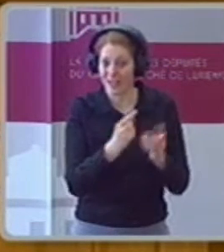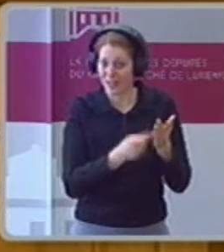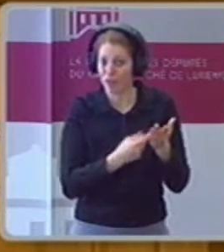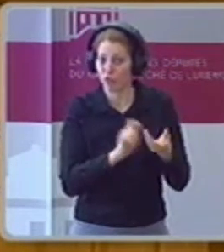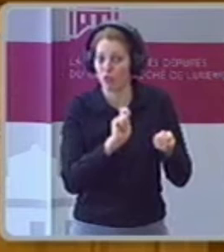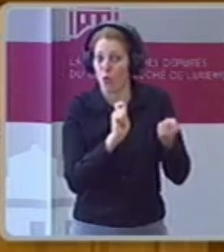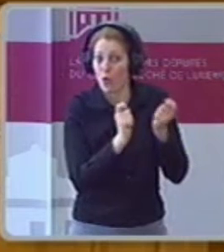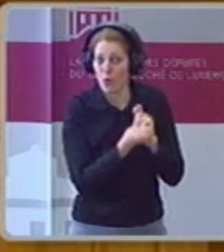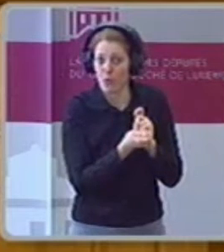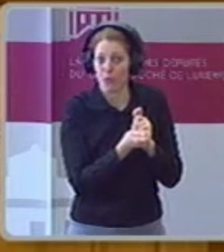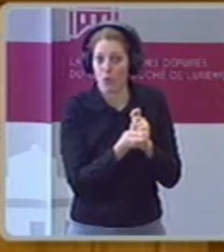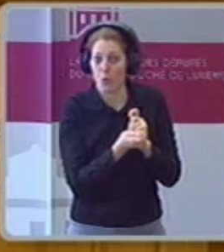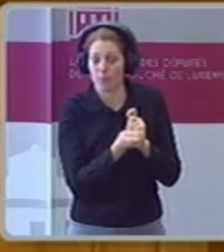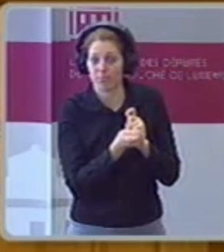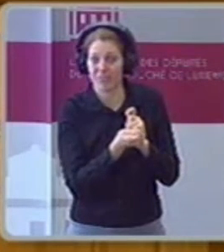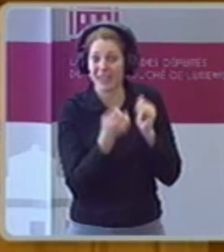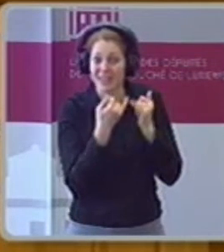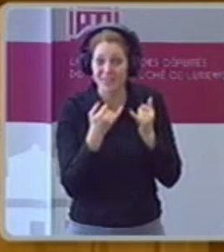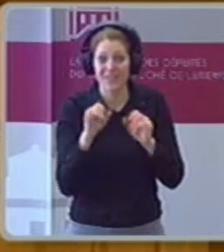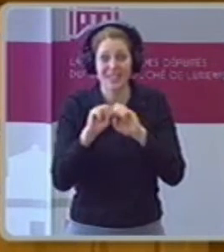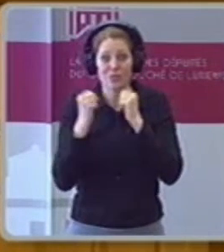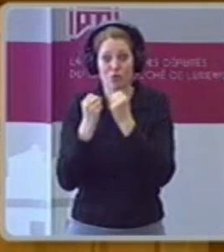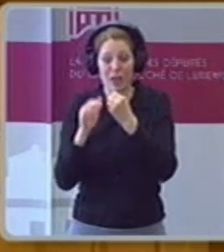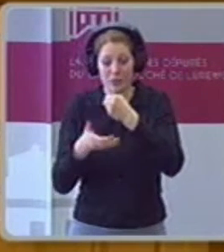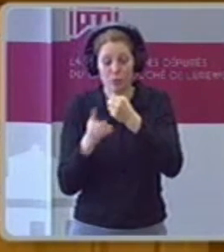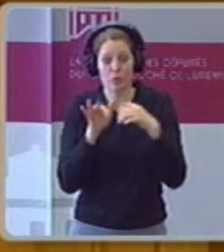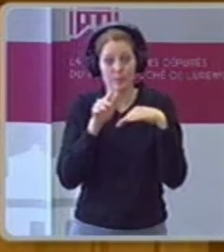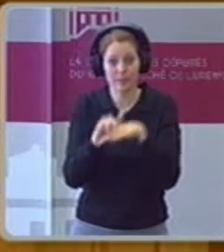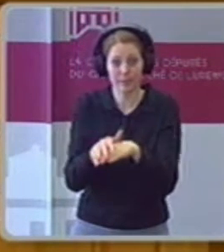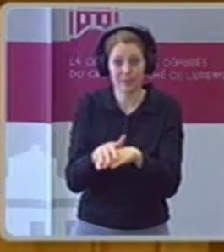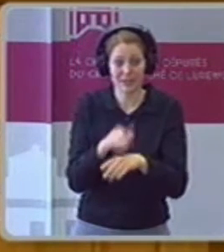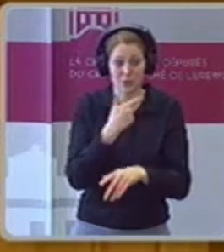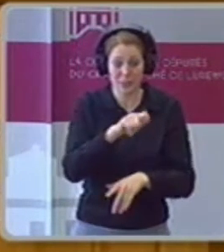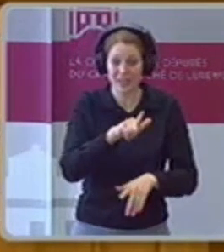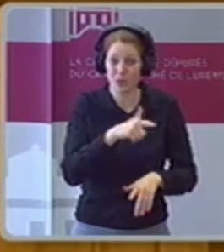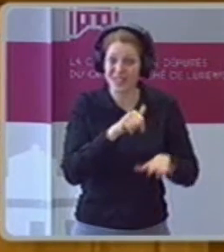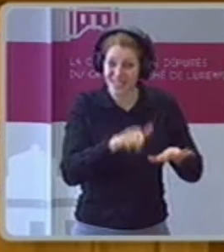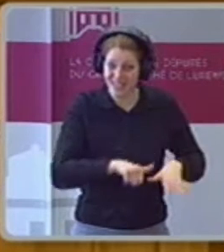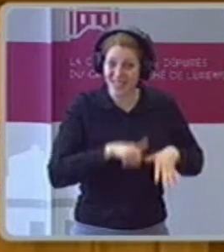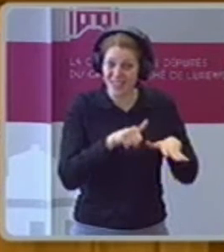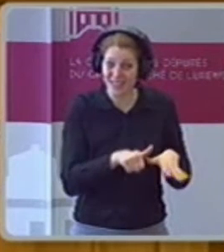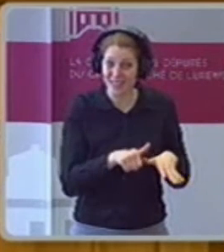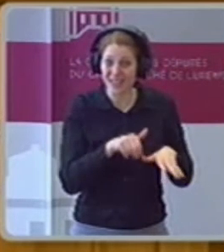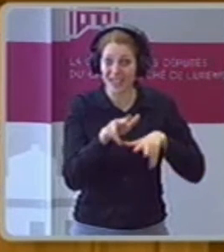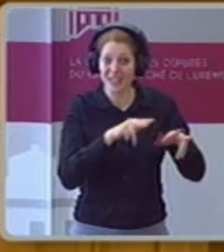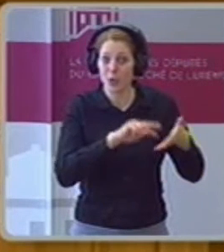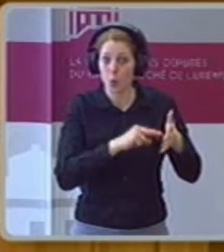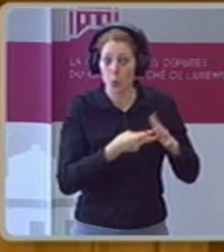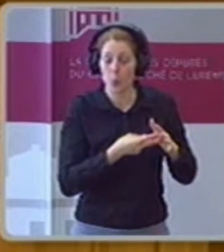2016 geht die Regierung davon aus, dass das Staatsbudget mit einem Defizit von 409 Millionen Aufschluss